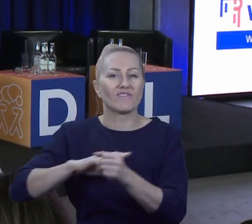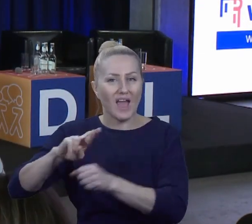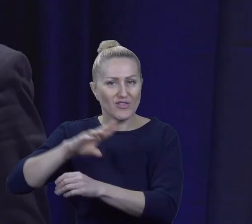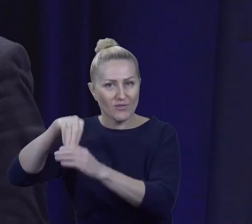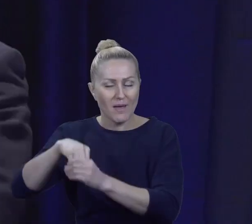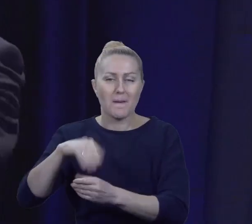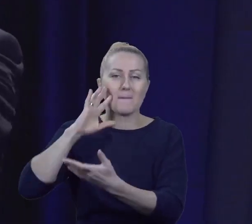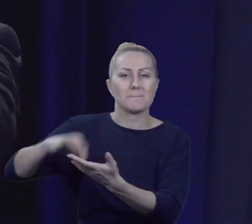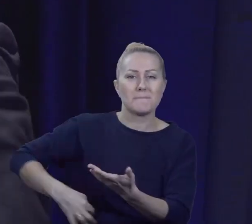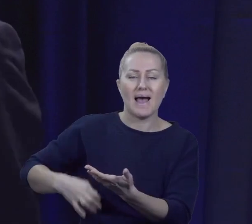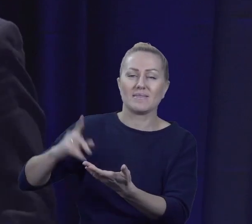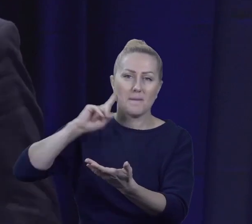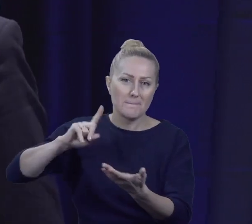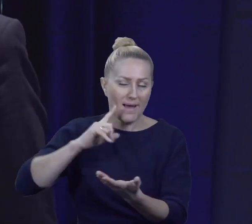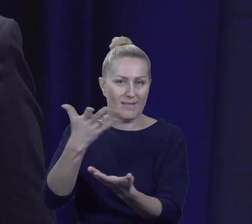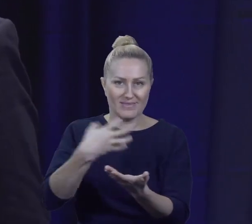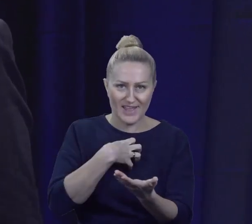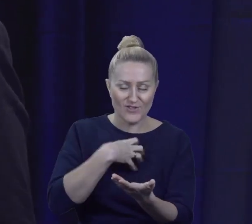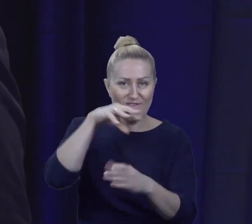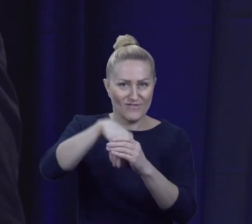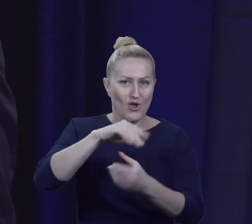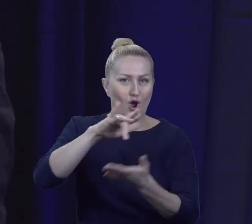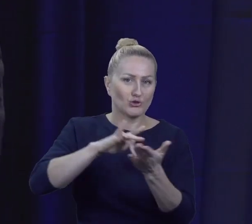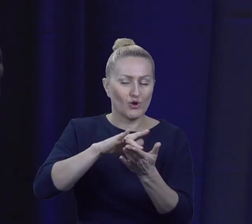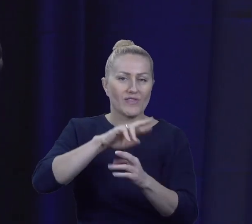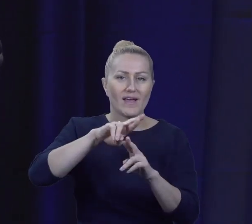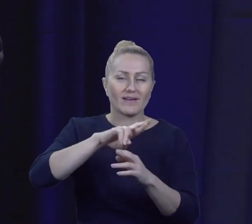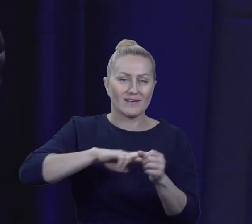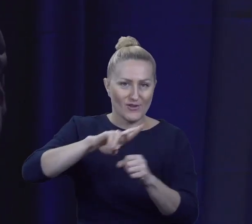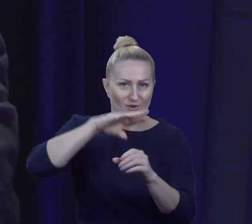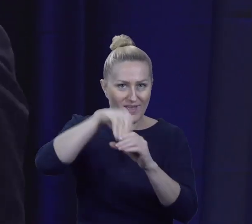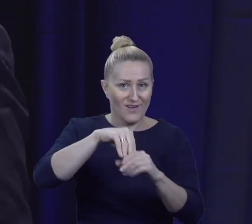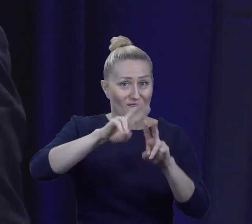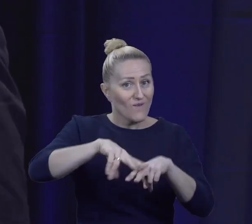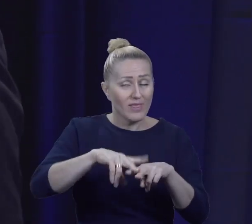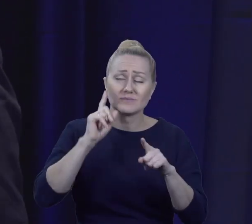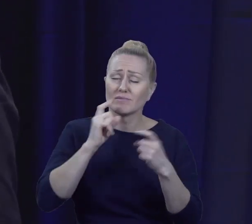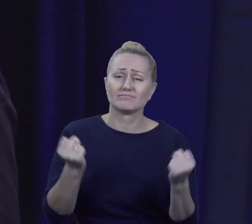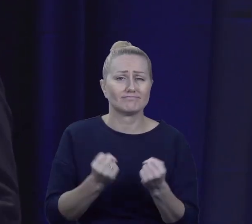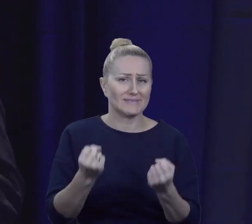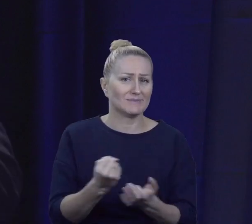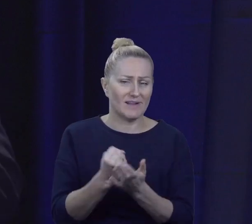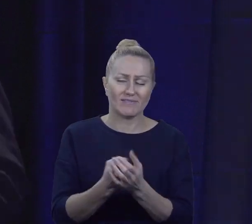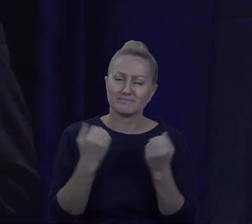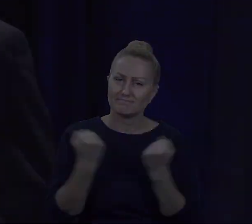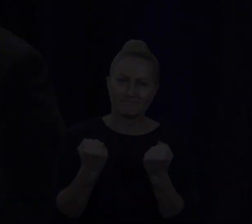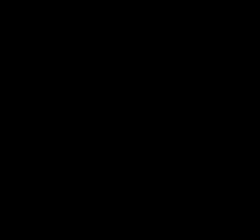panie dyrektorki i panów dyrektorów ośrodków regionalnych fundacji. Naprawdę wielka sprawa. Dzięki wielkie.